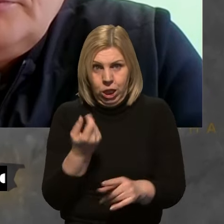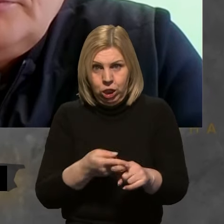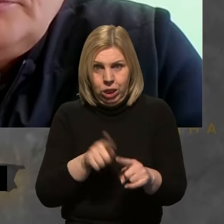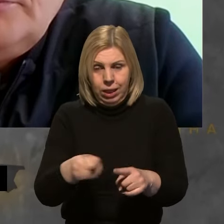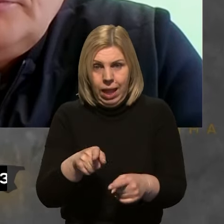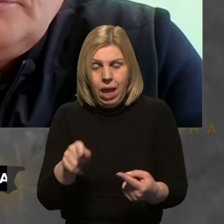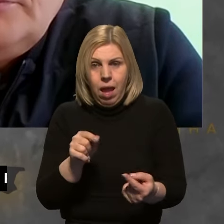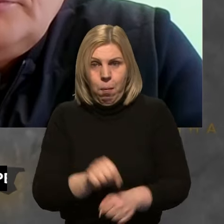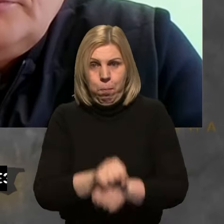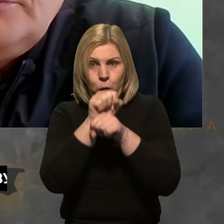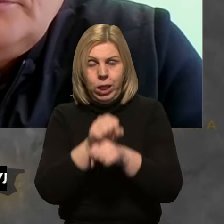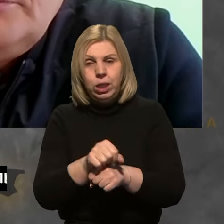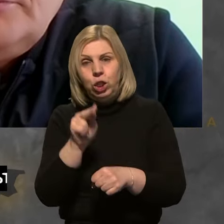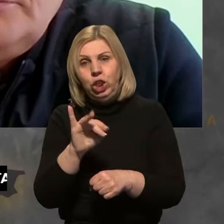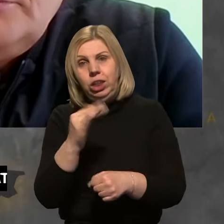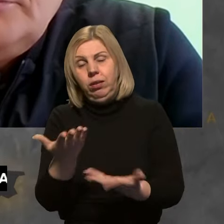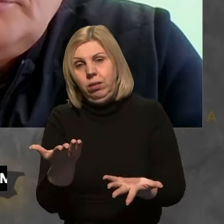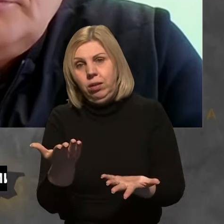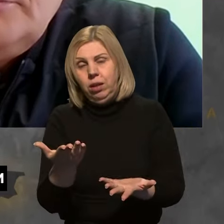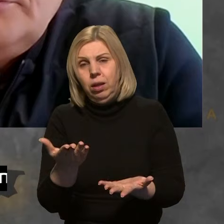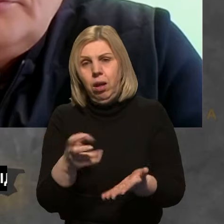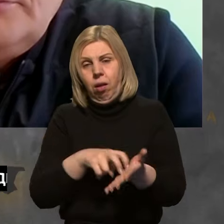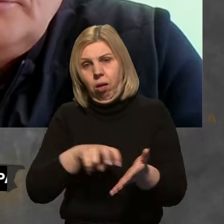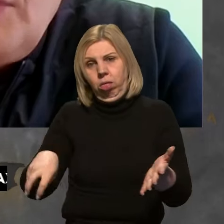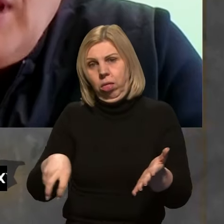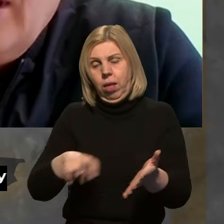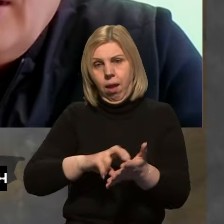акції протестів, чи вони поки що в них участі не беруть?